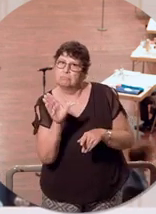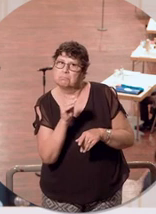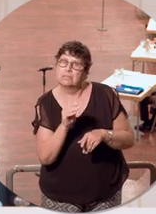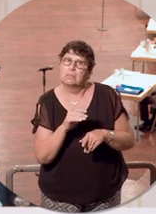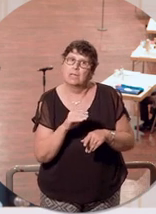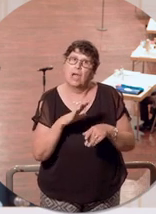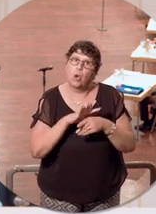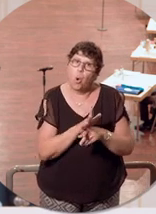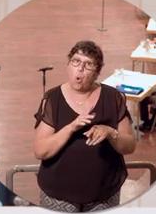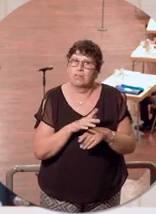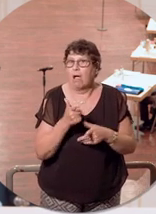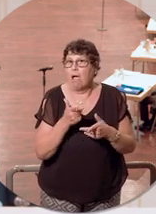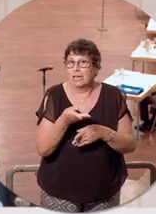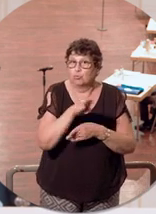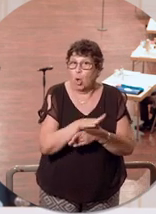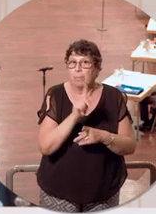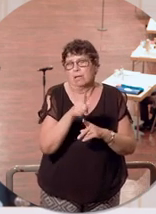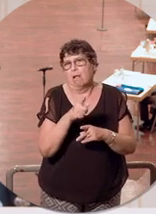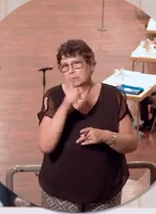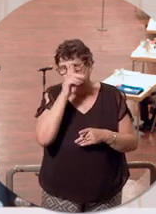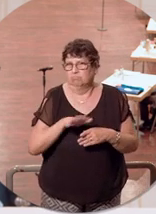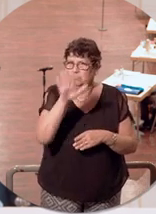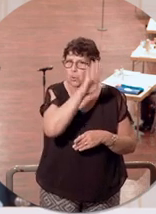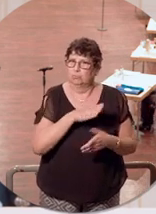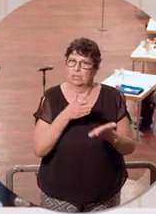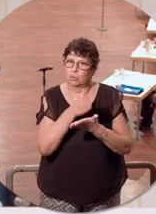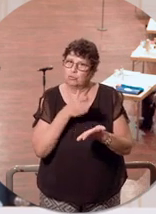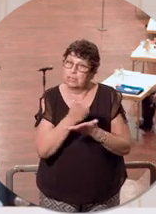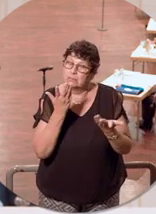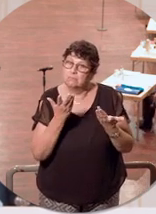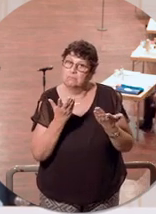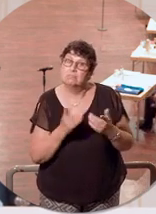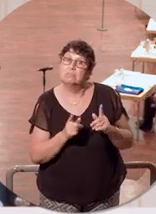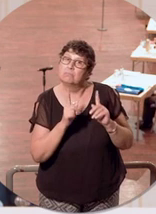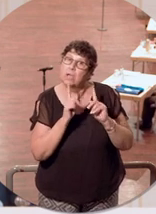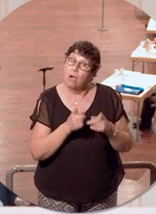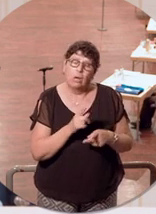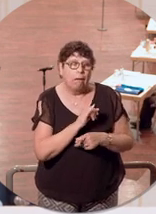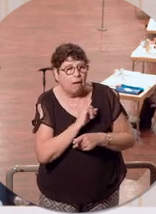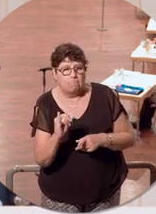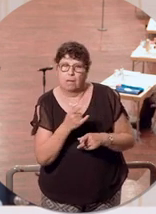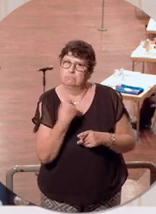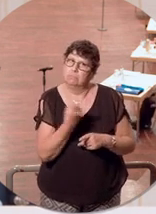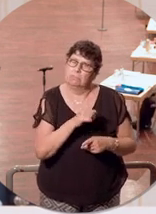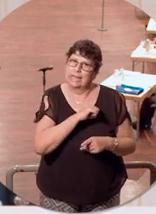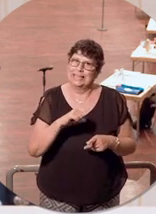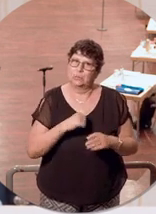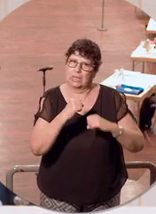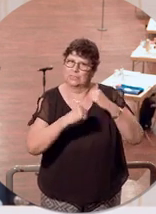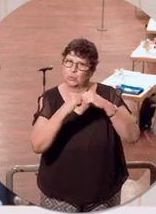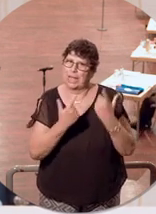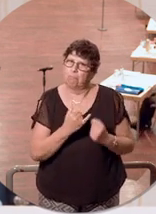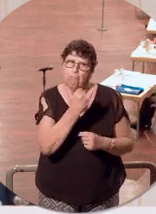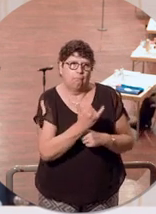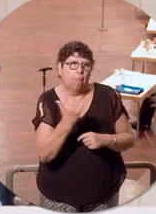gestorben als im Bundesschnitt. Und das kommt hinzu, zu jedem Zeitpunkt konnte unser Gesundheitssystem jedem